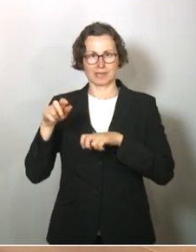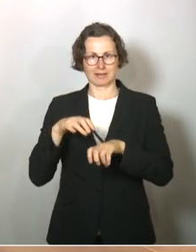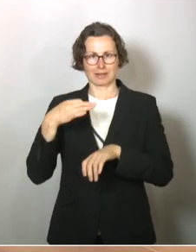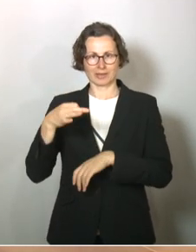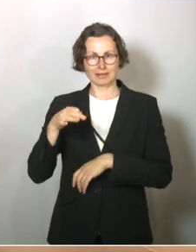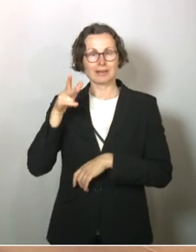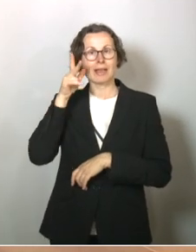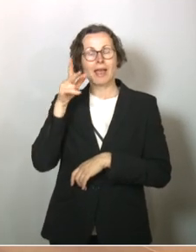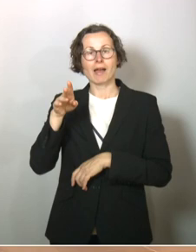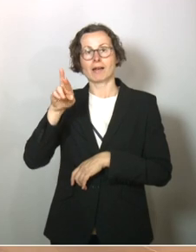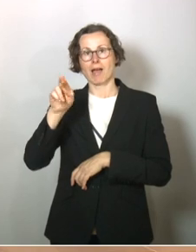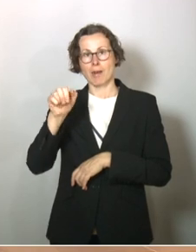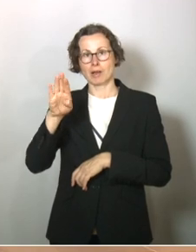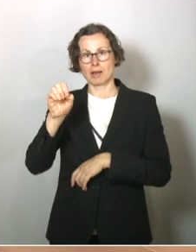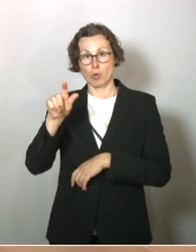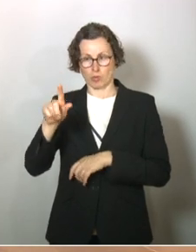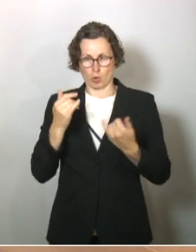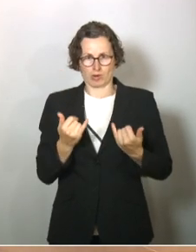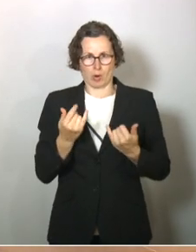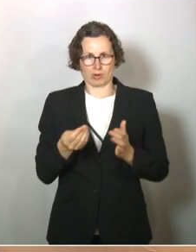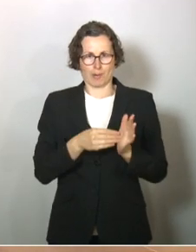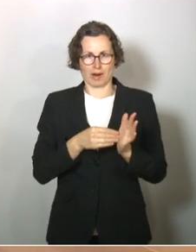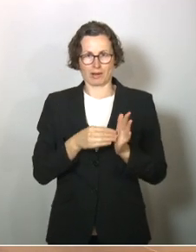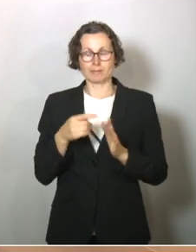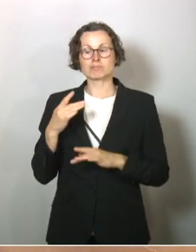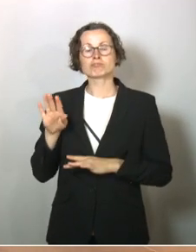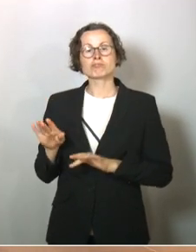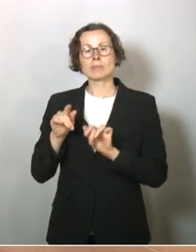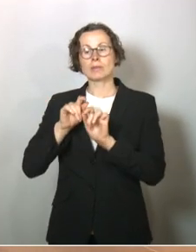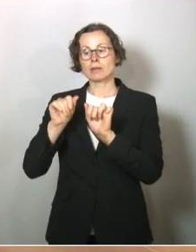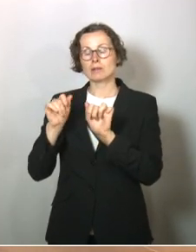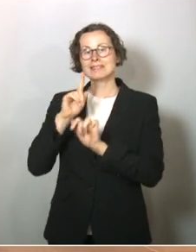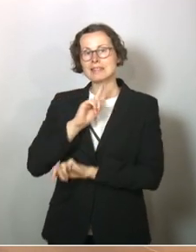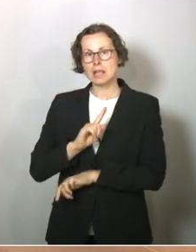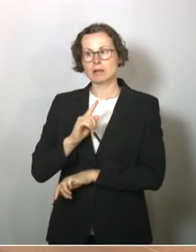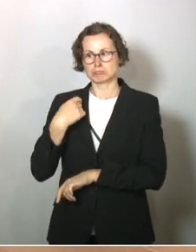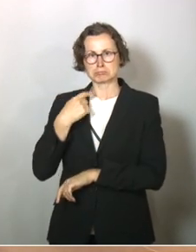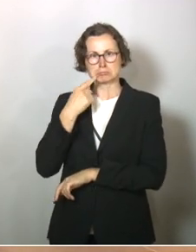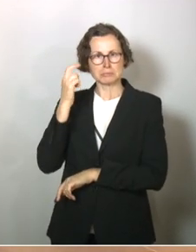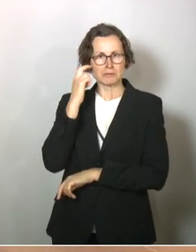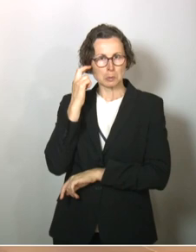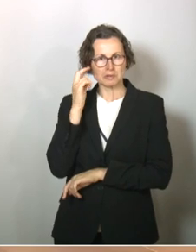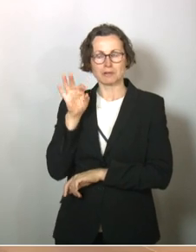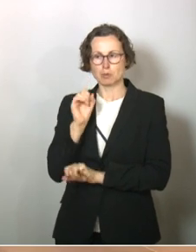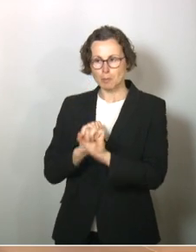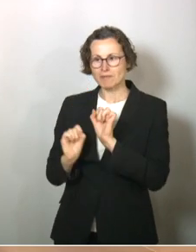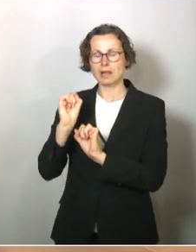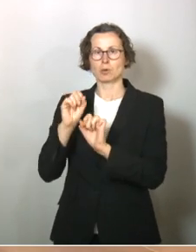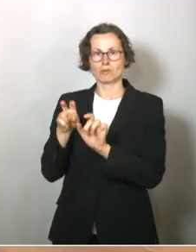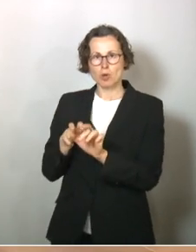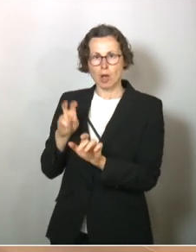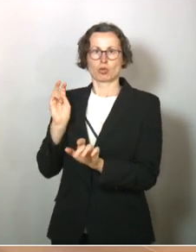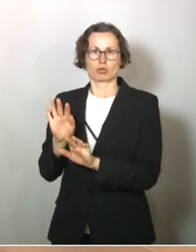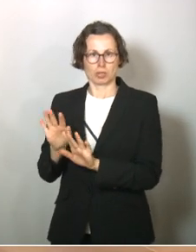heute auch dabei sein wird, der hat dort seine Art, die ich als sehr vernünftig empfinde, der Bewältigung und auch des Ausstiegs gefunden.